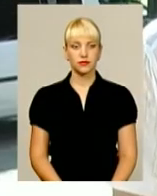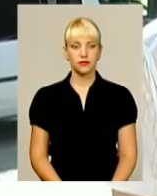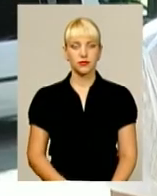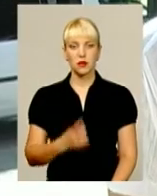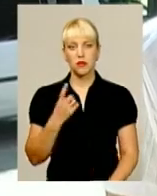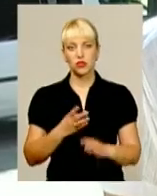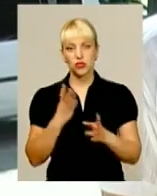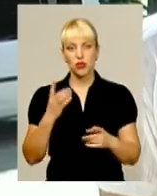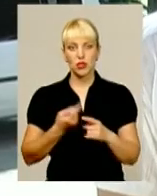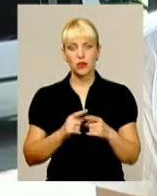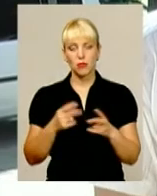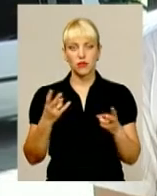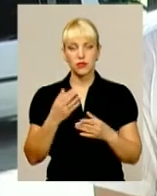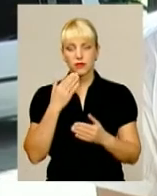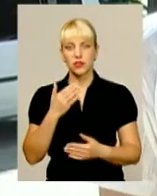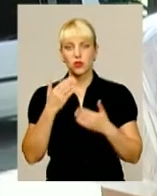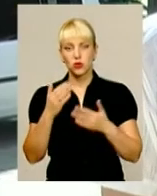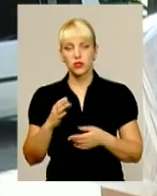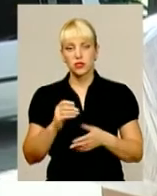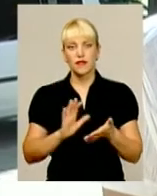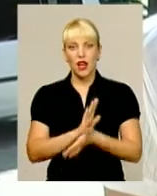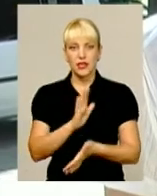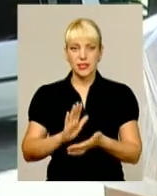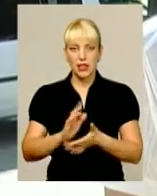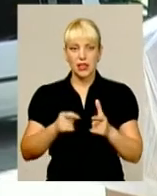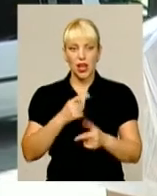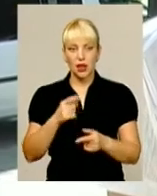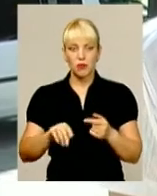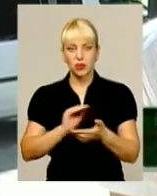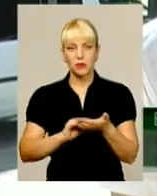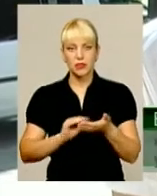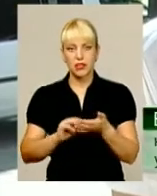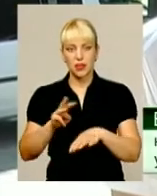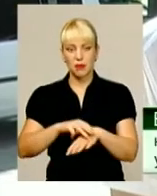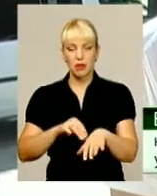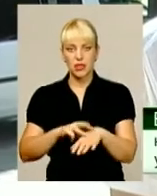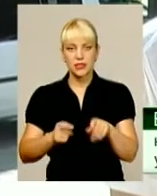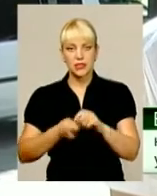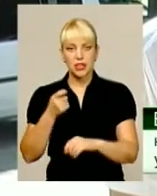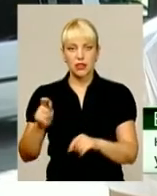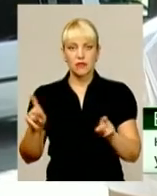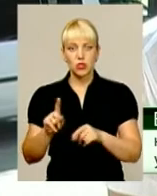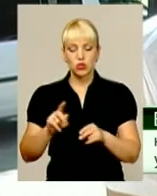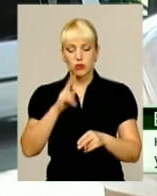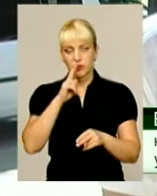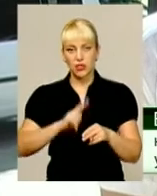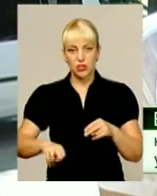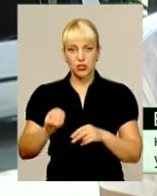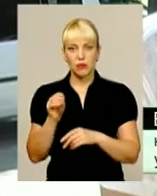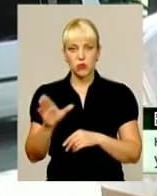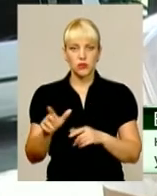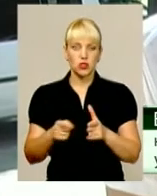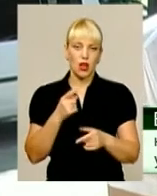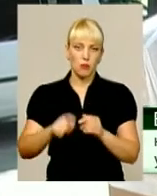Першочергове, це він повинен звернутися в газету або написати заяву в міліцію про те, що він посвідчення або втратив, або в нього